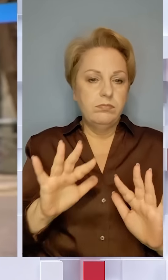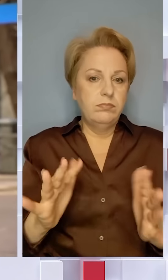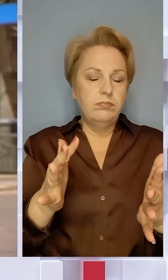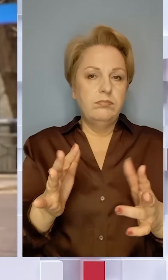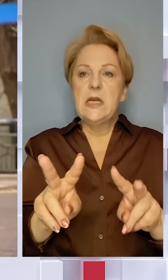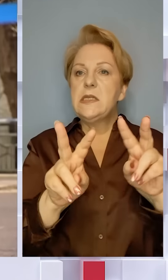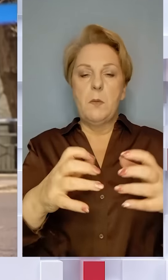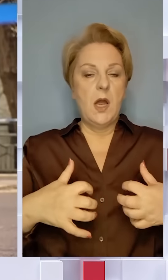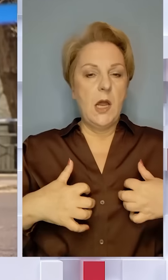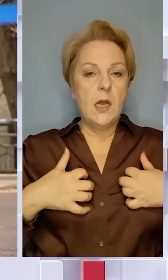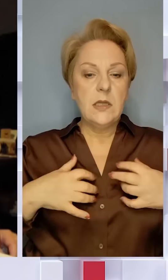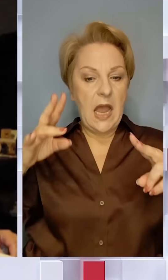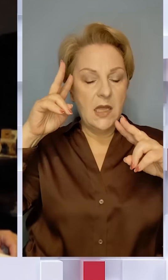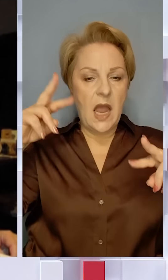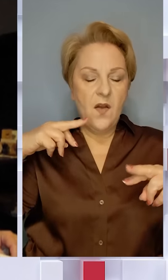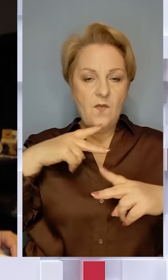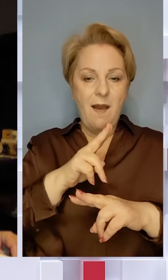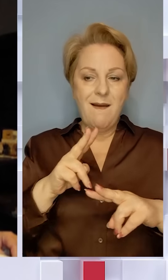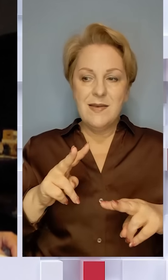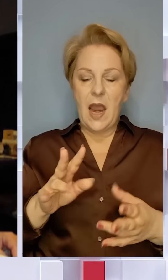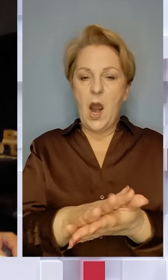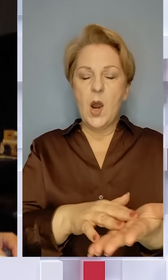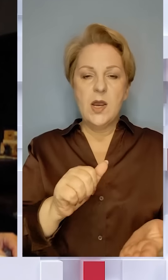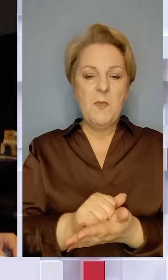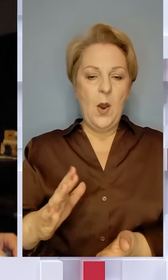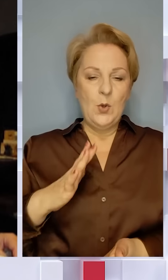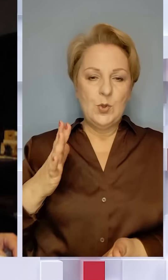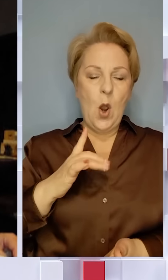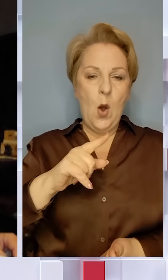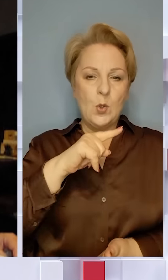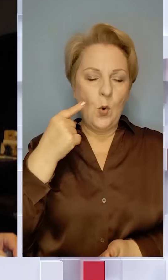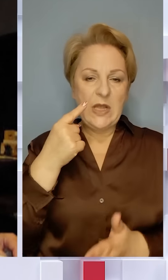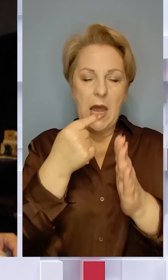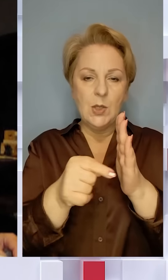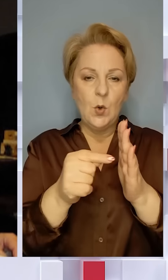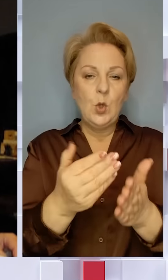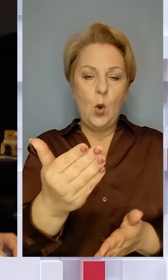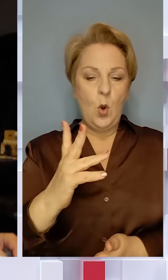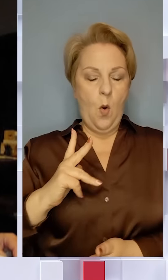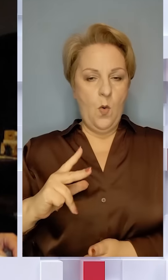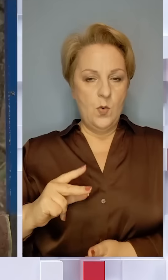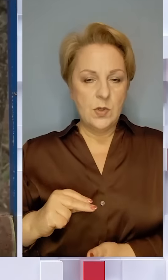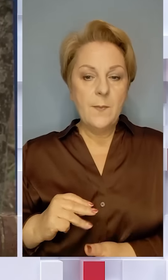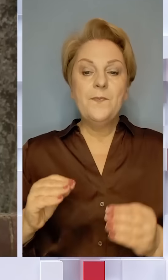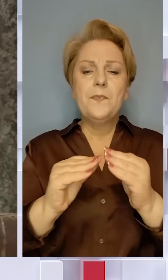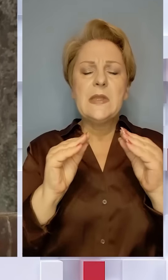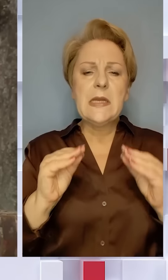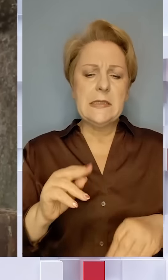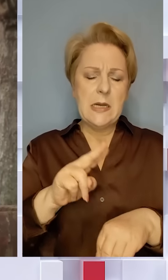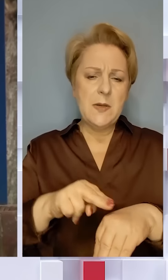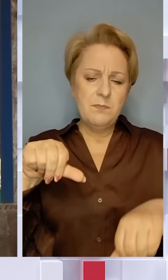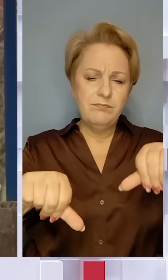символом страху. Невідома речовина, якою занапастили колишнього російського розвідника та його доньку. Десятки